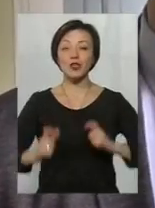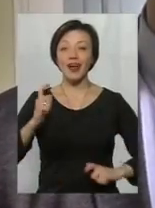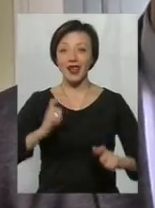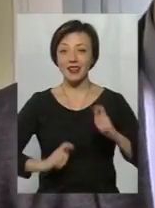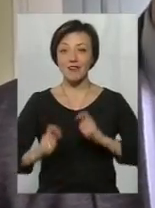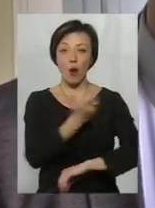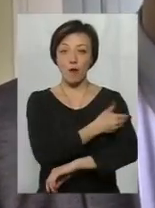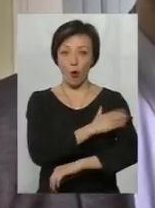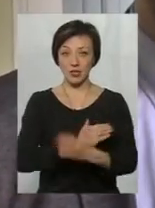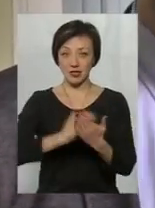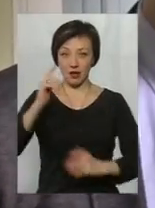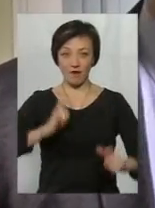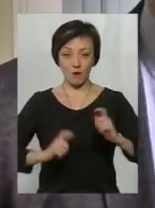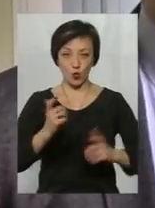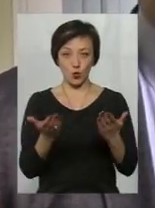польських вишів.